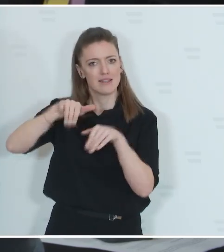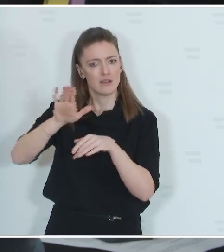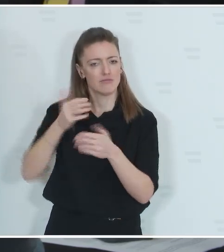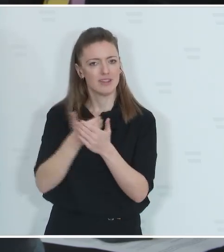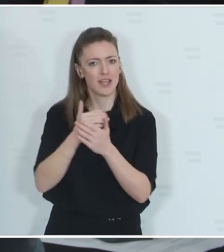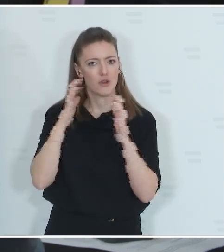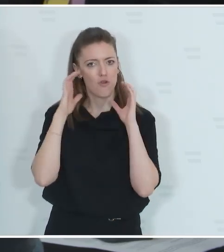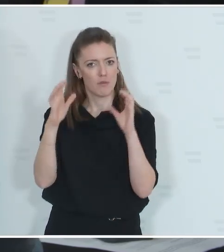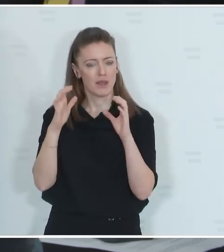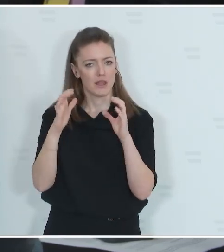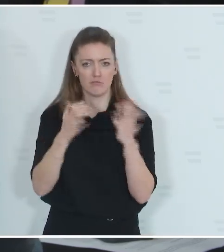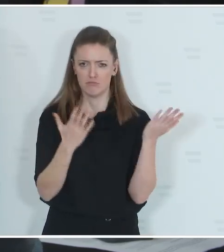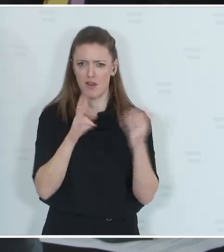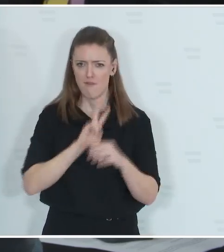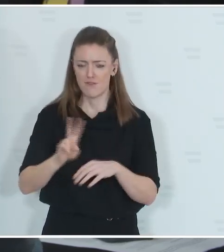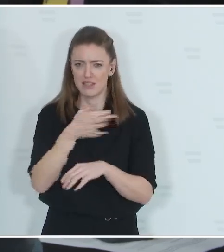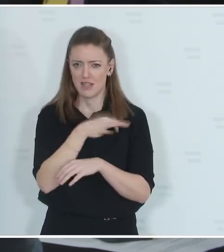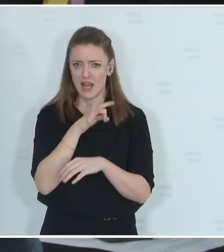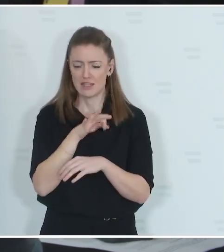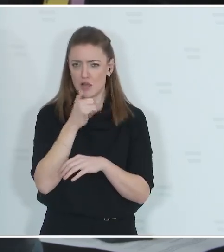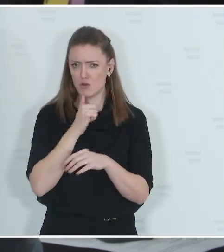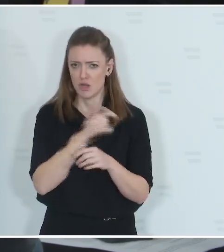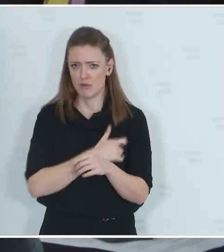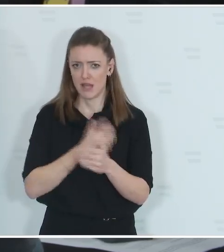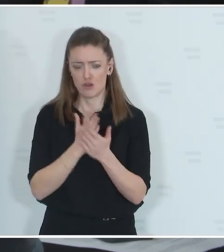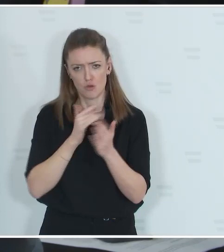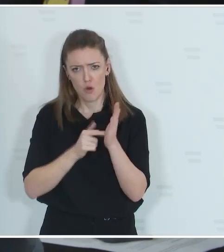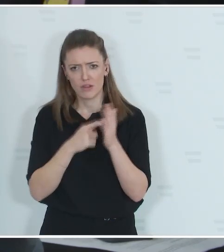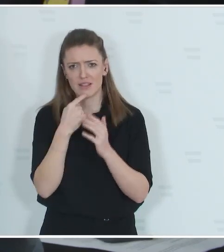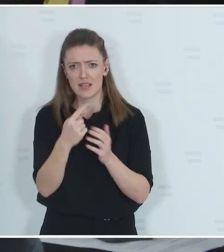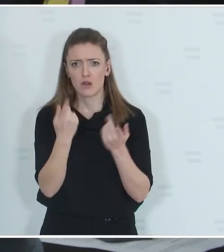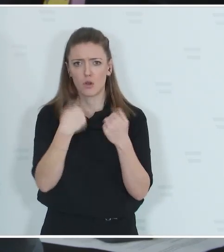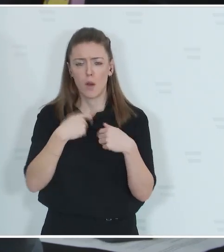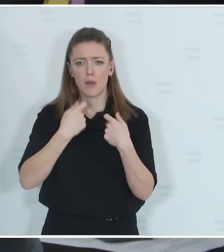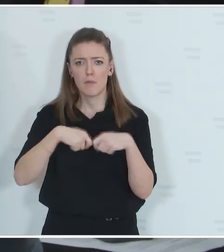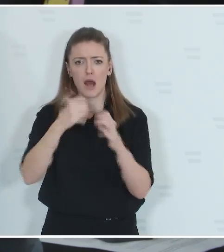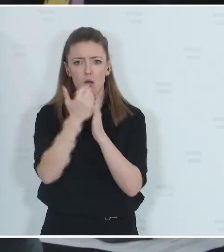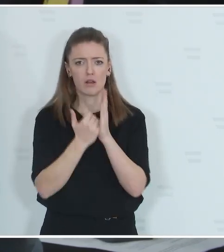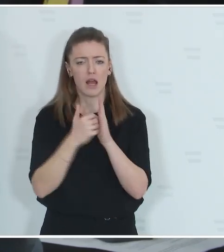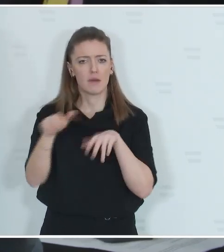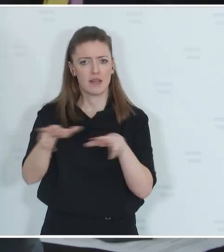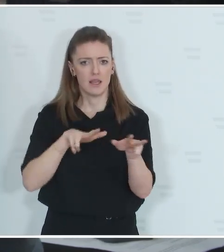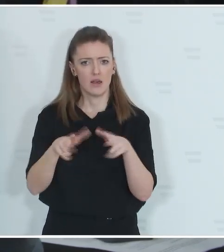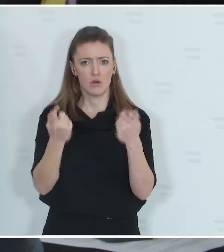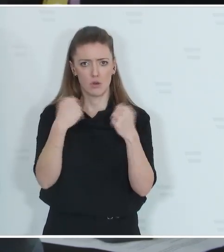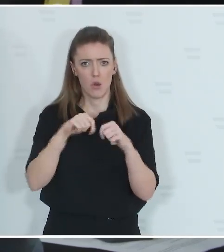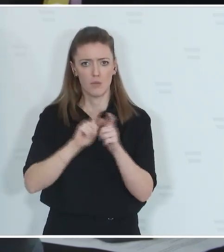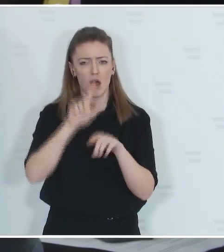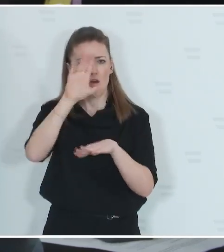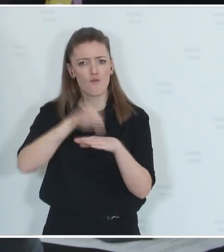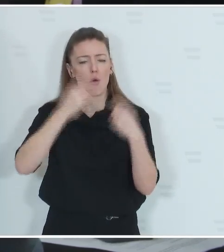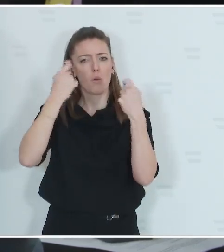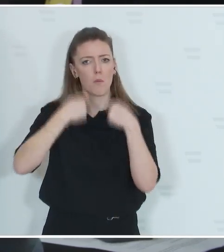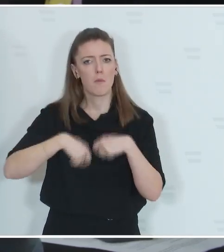die Grünen, also vor allem der Vizekanzler hat jetzt mehrfach schon angekündigt, es wird ein Bauprogramm der Regierung geben, also um den Wohnbau